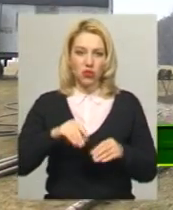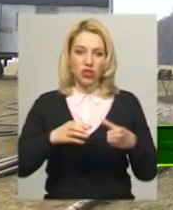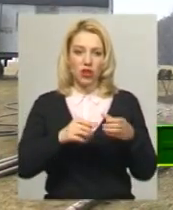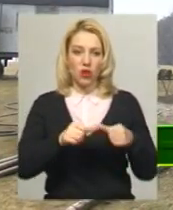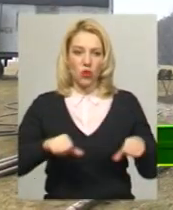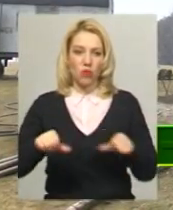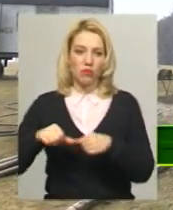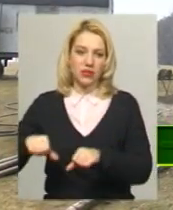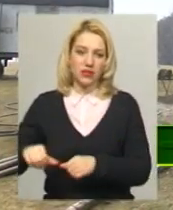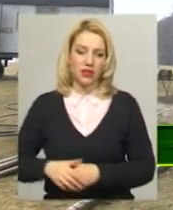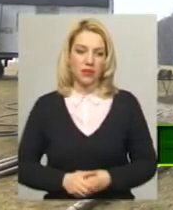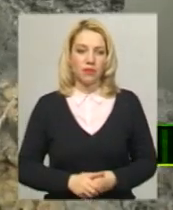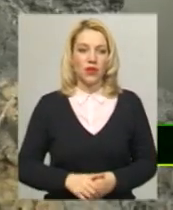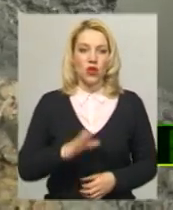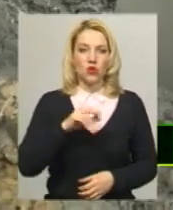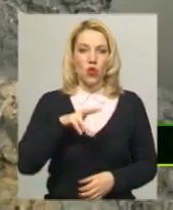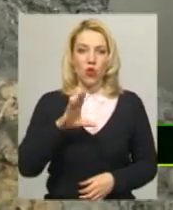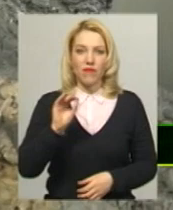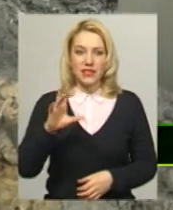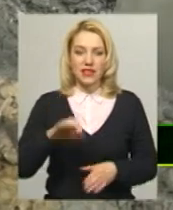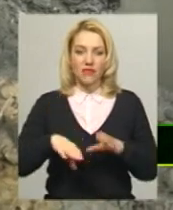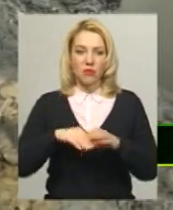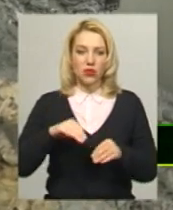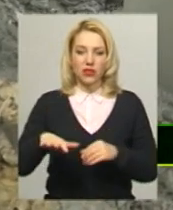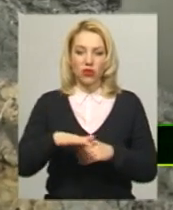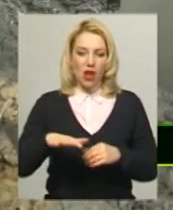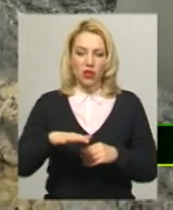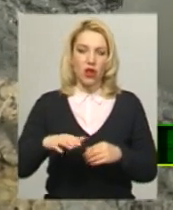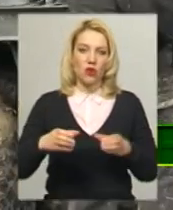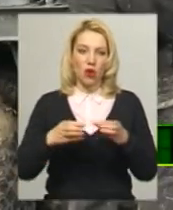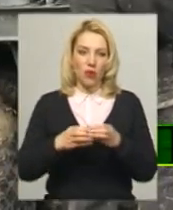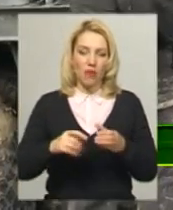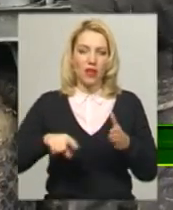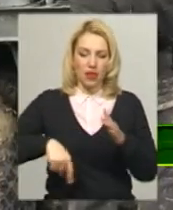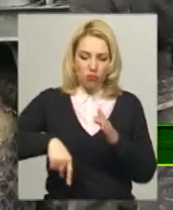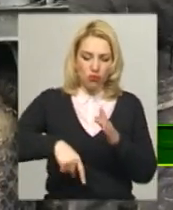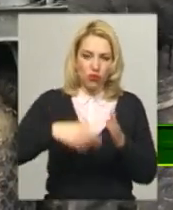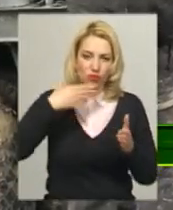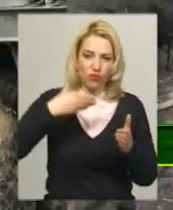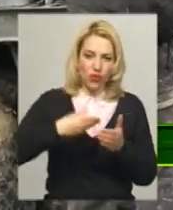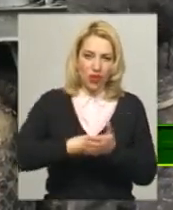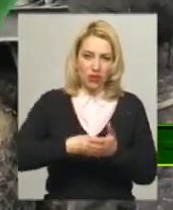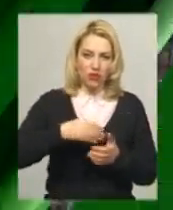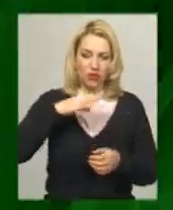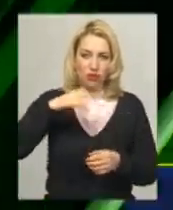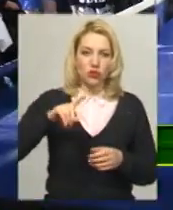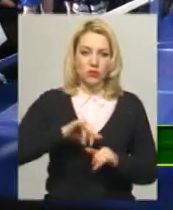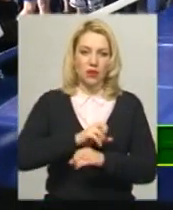Солопковецькій об'єднаній територіальній громаді Гермалницького району бурять власну свердлобину, щоб забезпечити водою три села-громади.